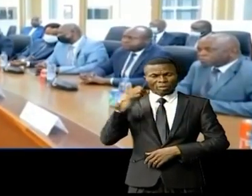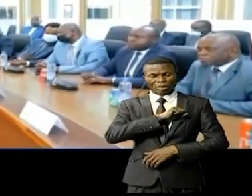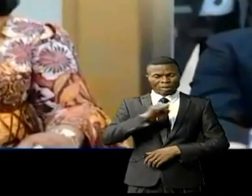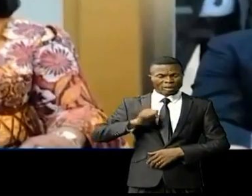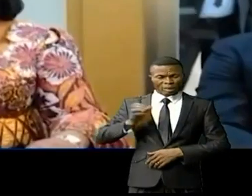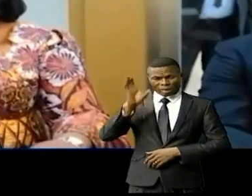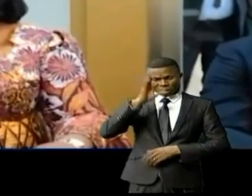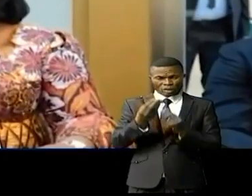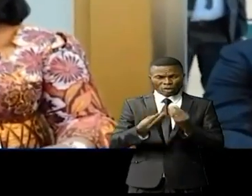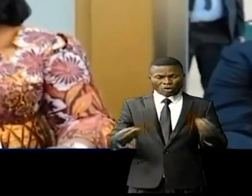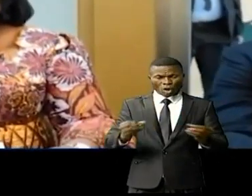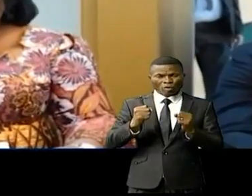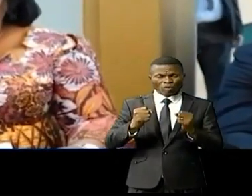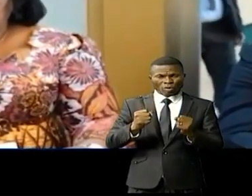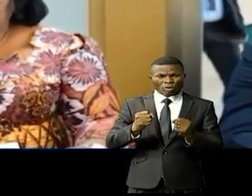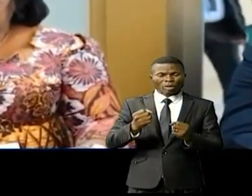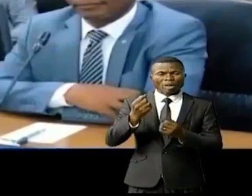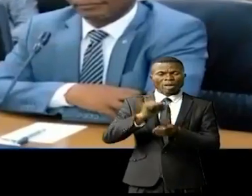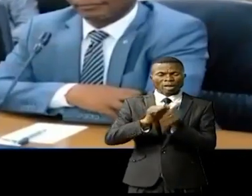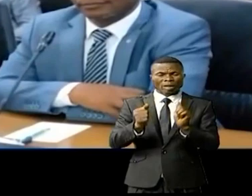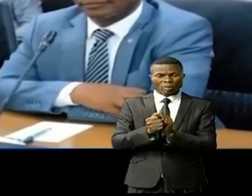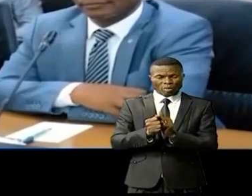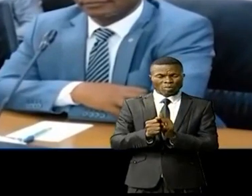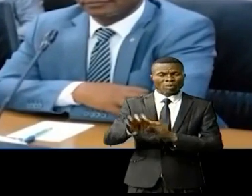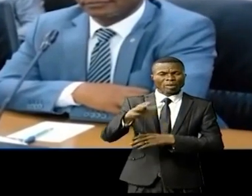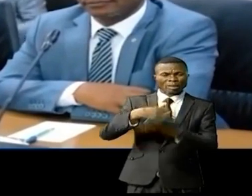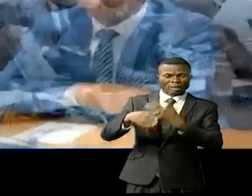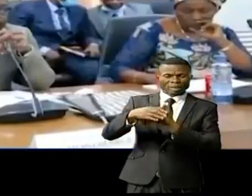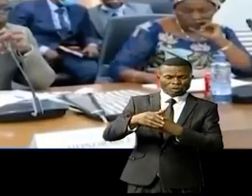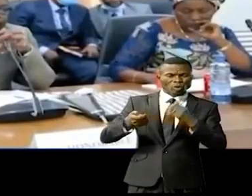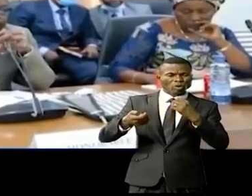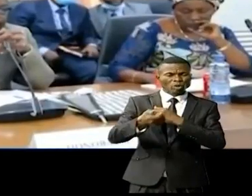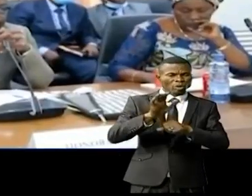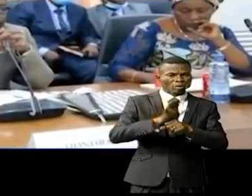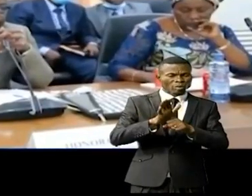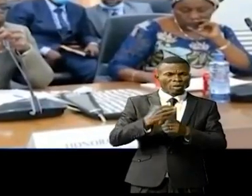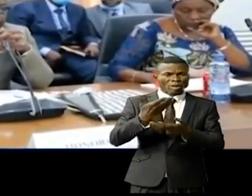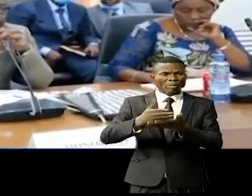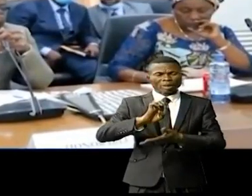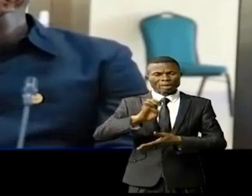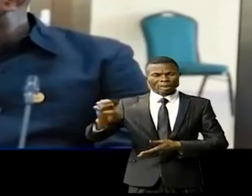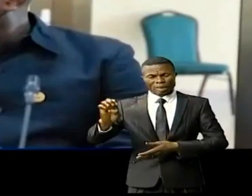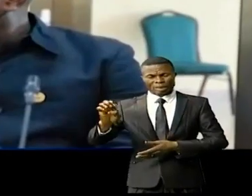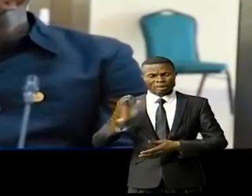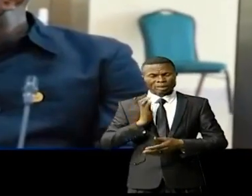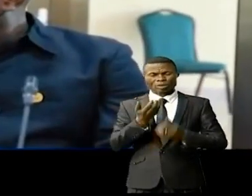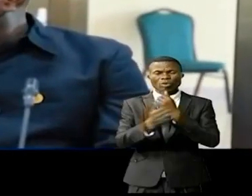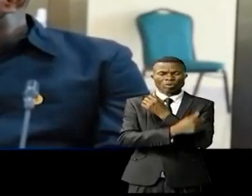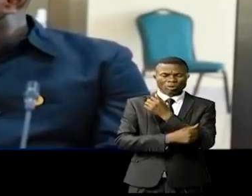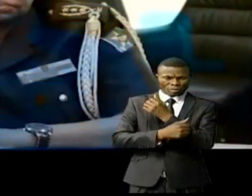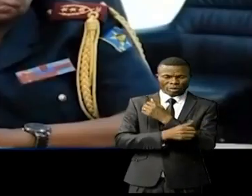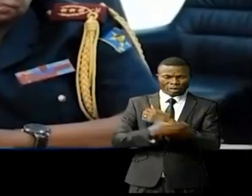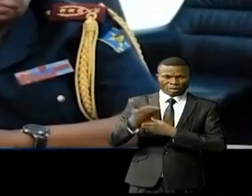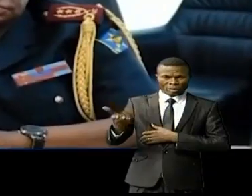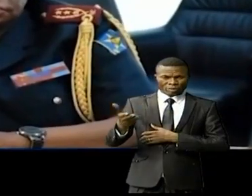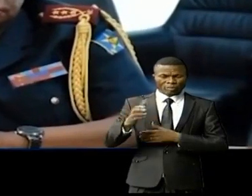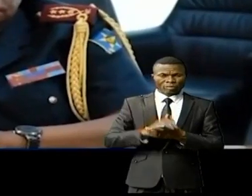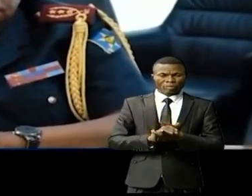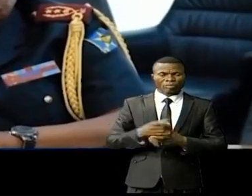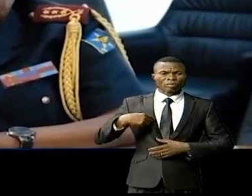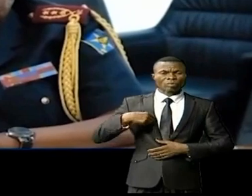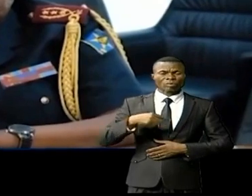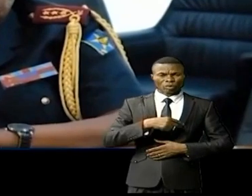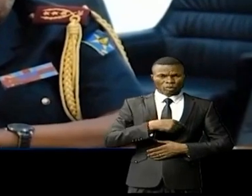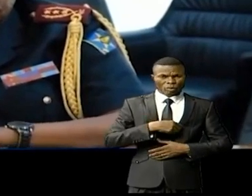trouver des solutions durables à cet épuné problème de l'insécurité qui perturbe la paix des paisibles citoyens. Vous savez, il y a eu